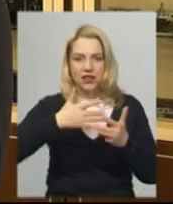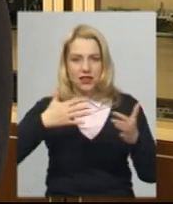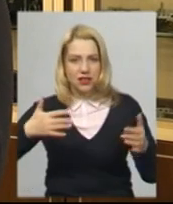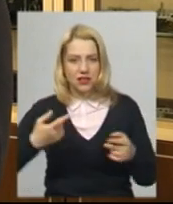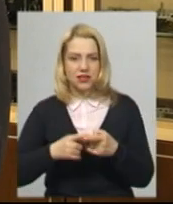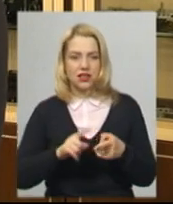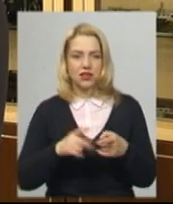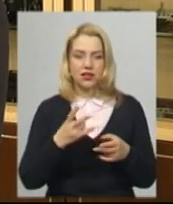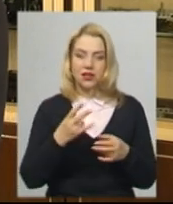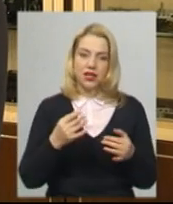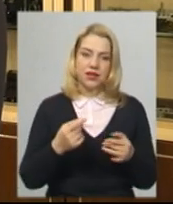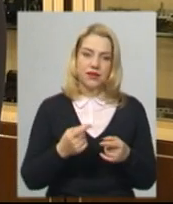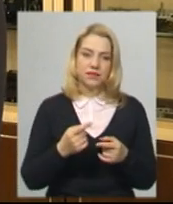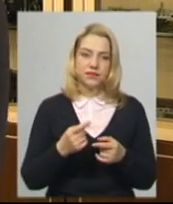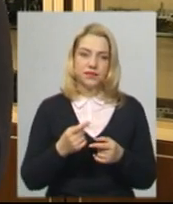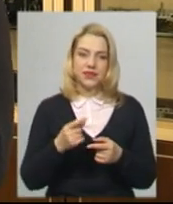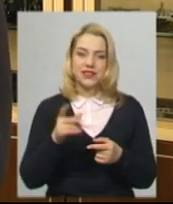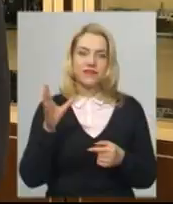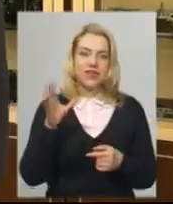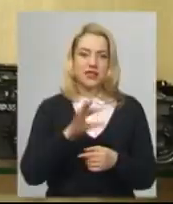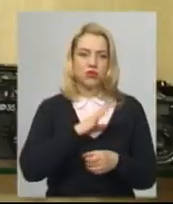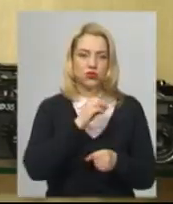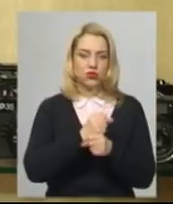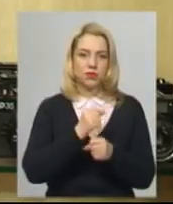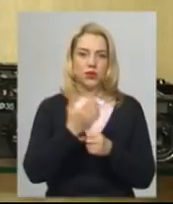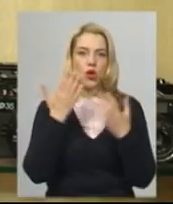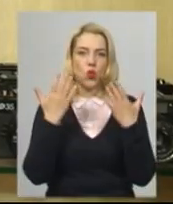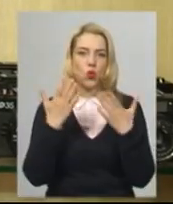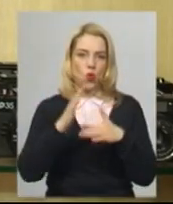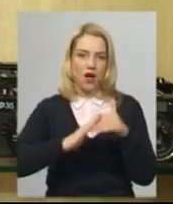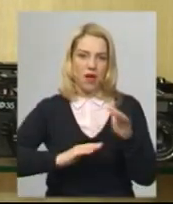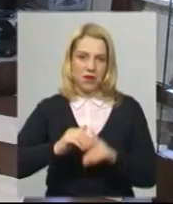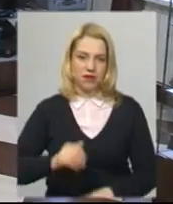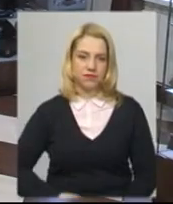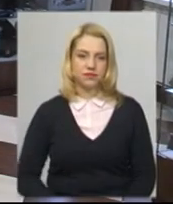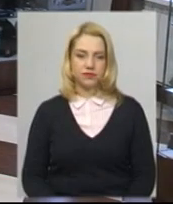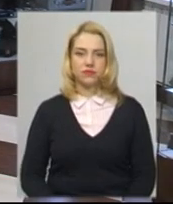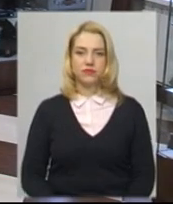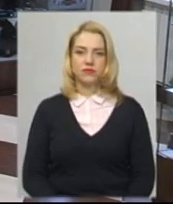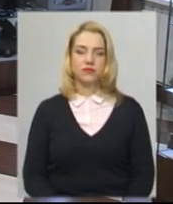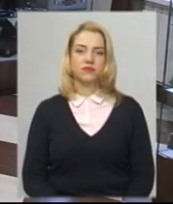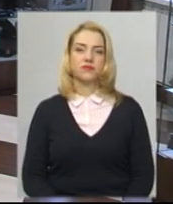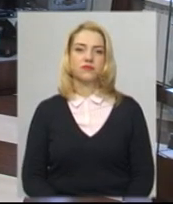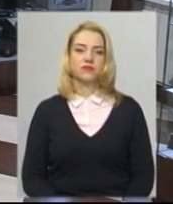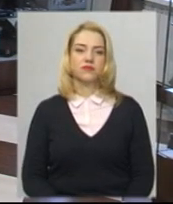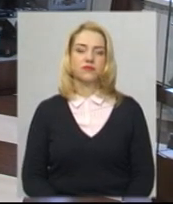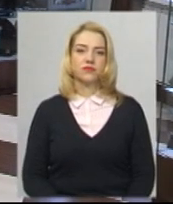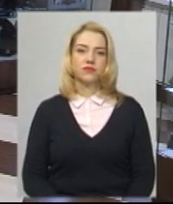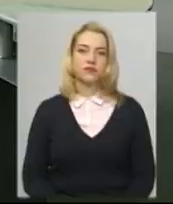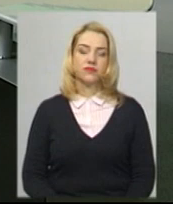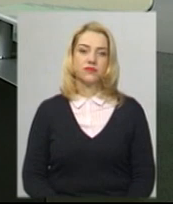вникав навіть, треба буде поцікавитись. Це все було зроблено руками. Тетяна Ворожцова, Дем'ян Цегульник. Новини на Суспільному. Хмельницький.